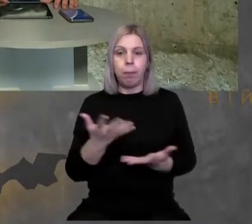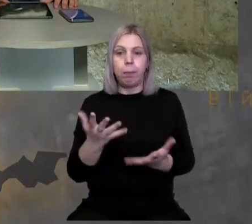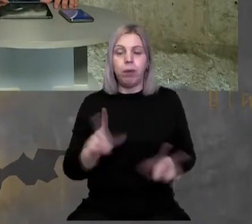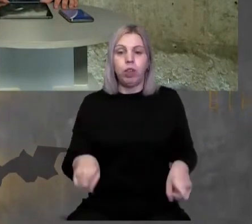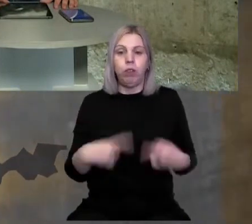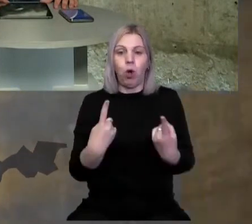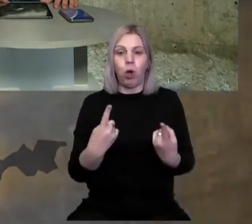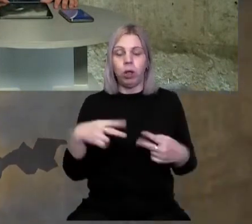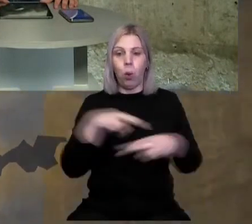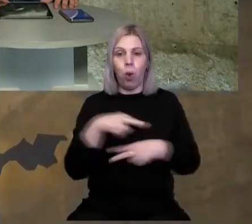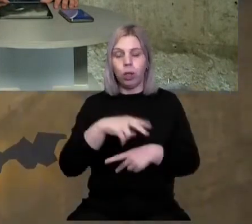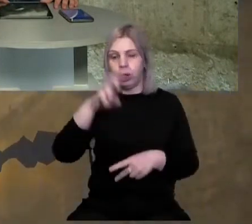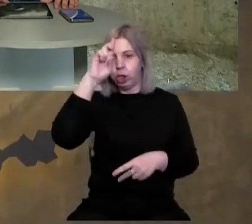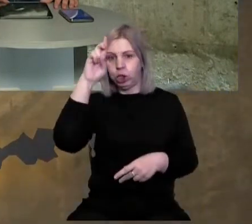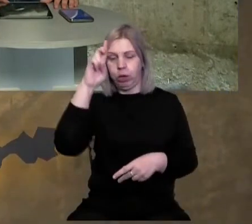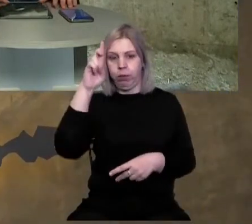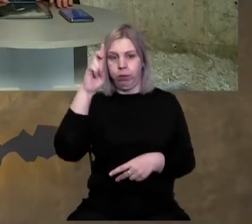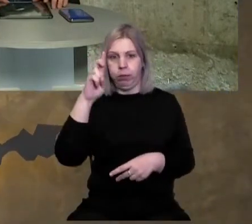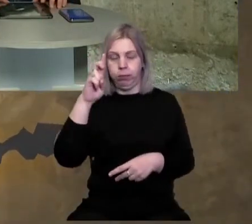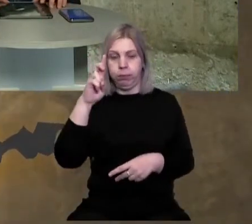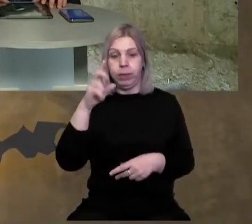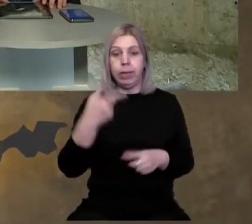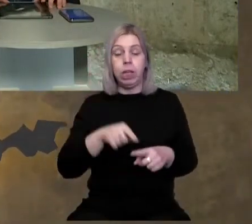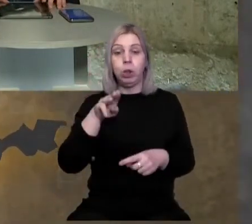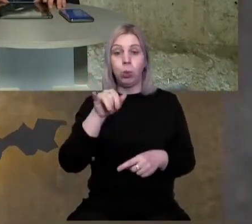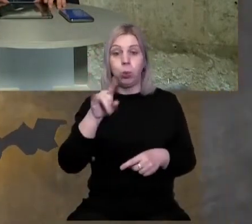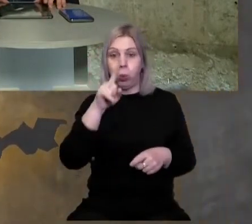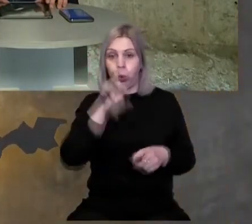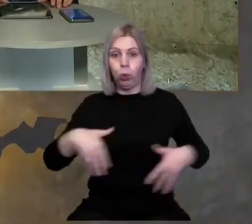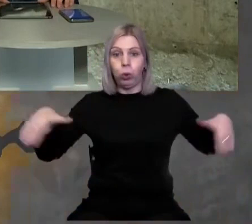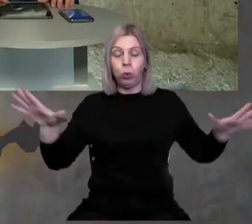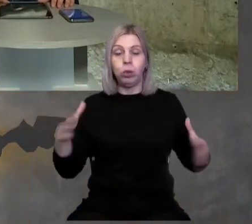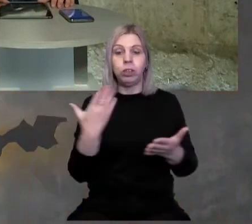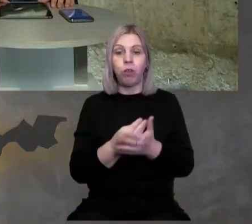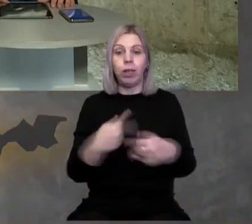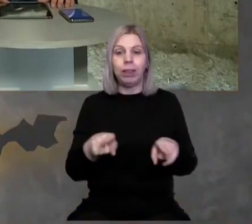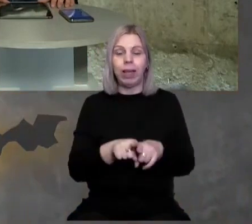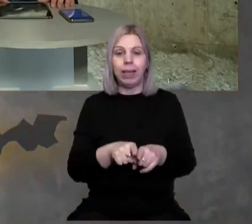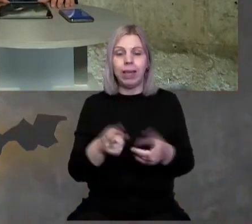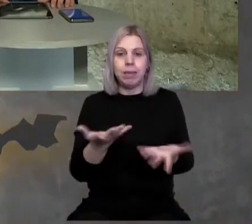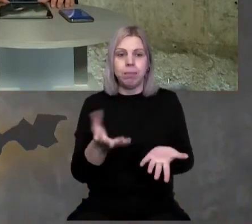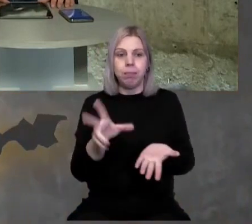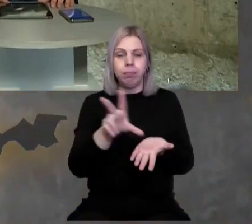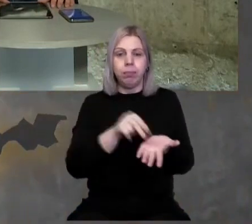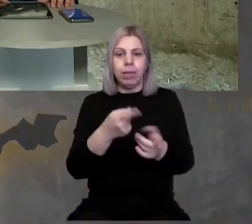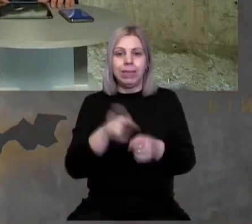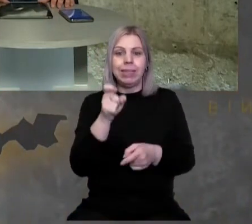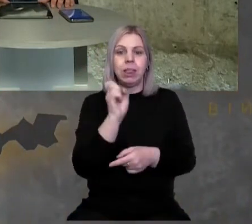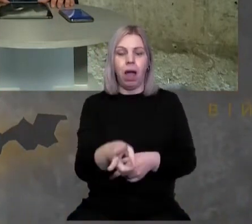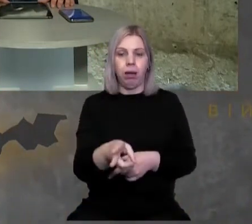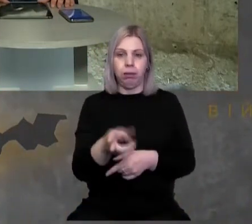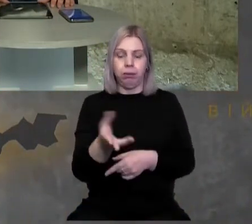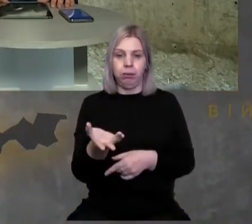утворення угорської державності. І Турул це є своєрідний тотем, це своєрідний знак.